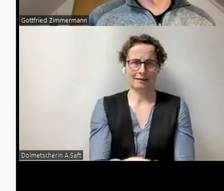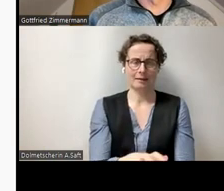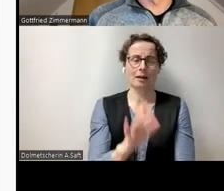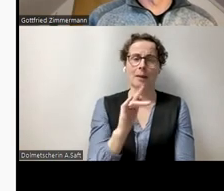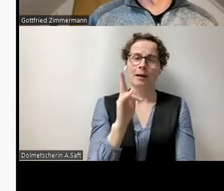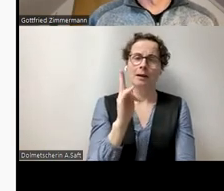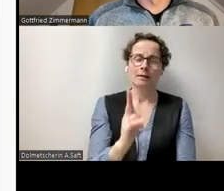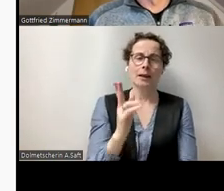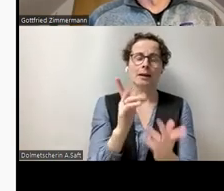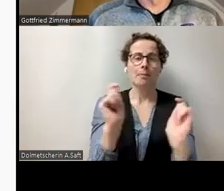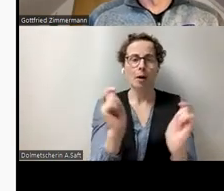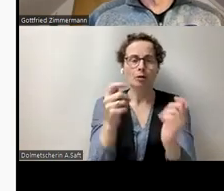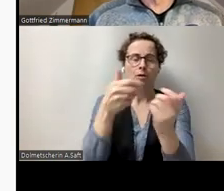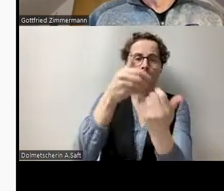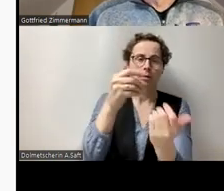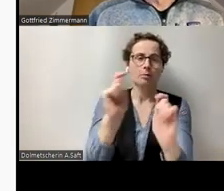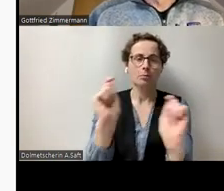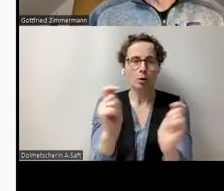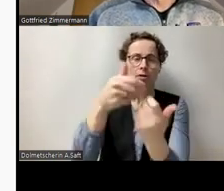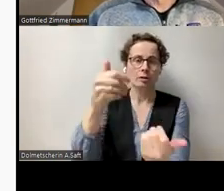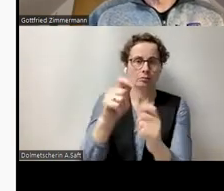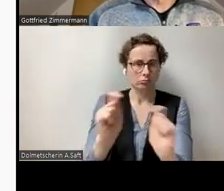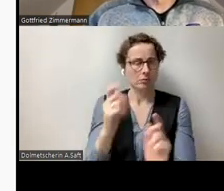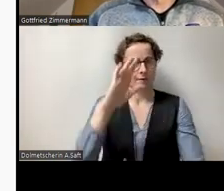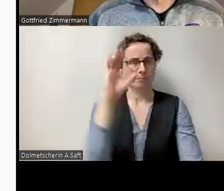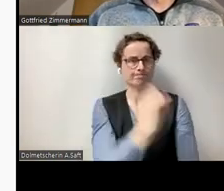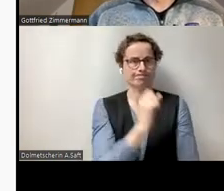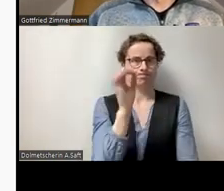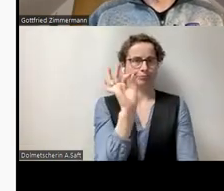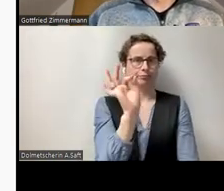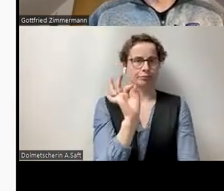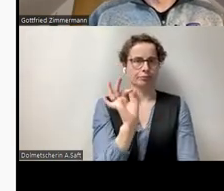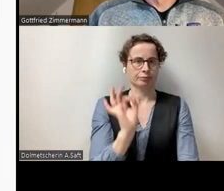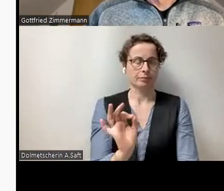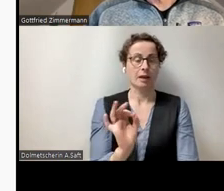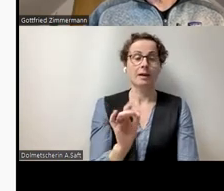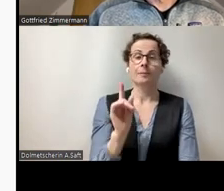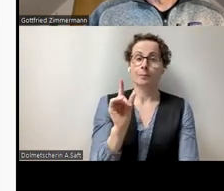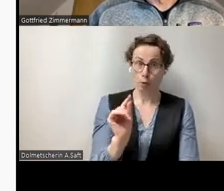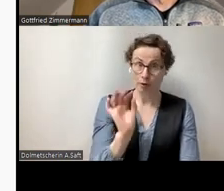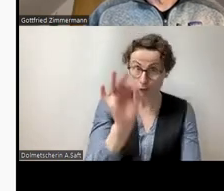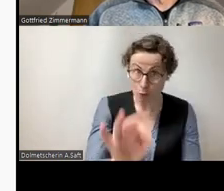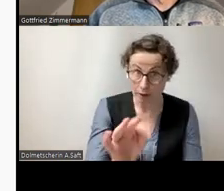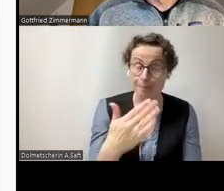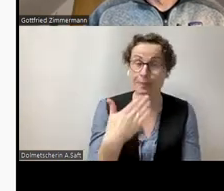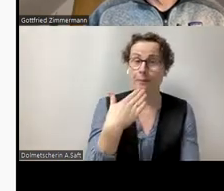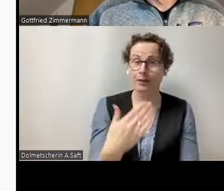unstrukturiert wiedergegeben werden. Das heißt, für SmartArts ist die Empfehlung, dass Sie